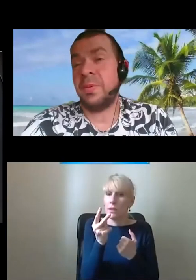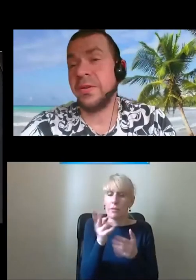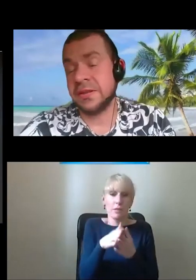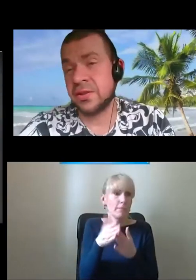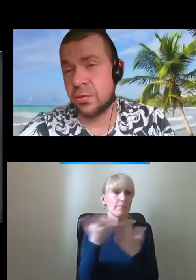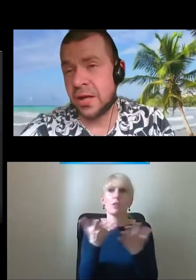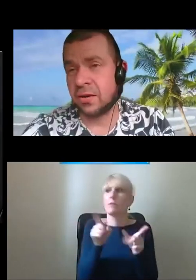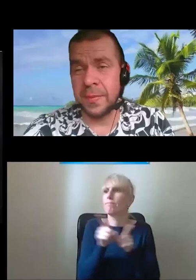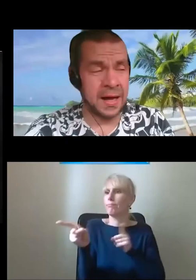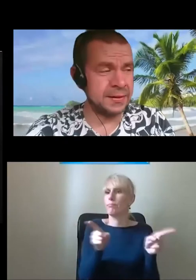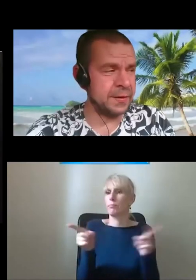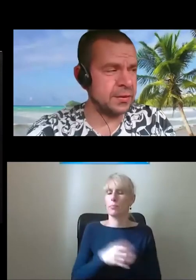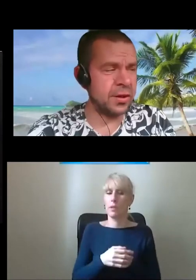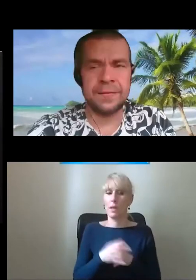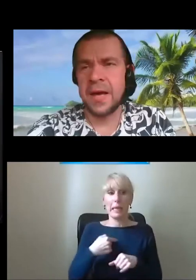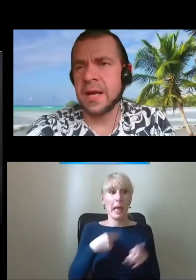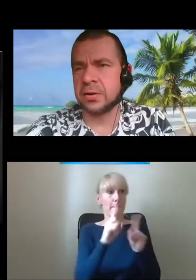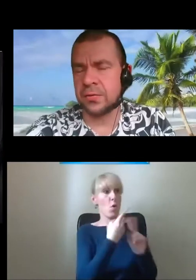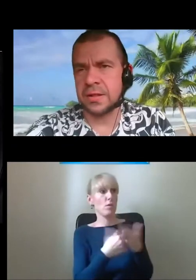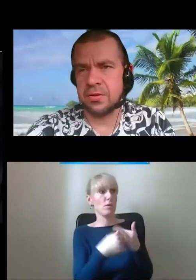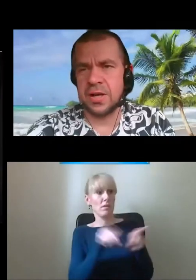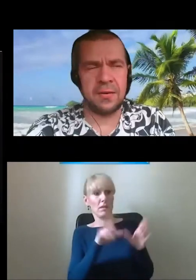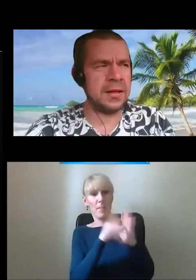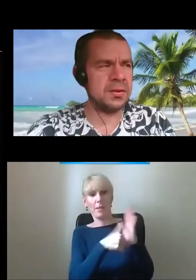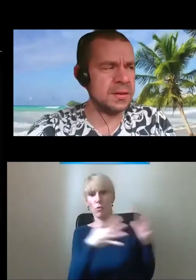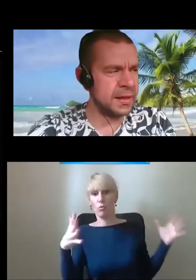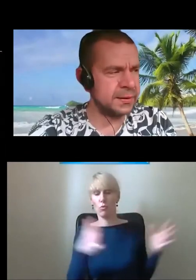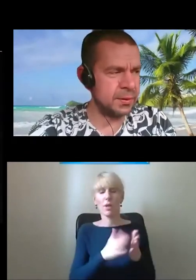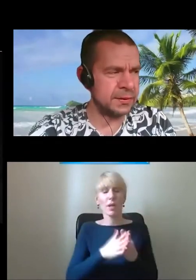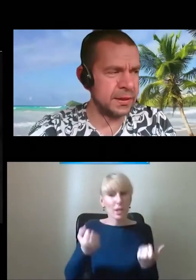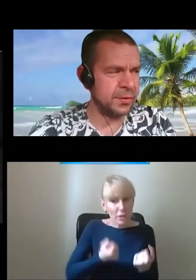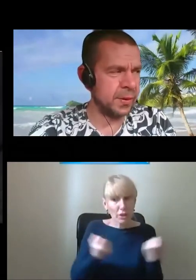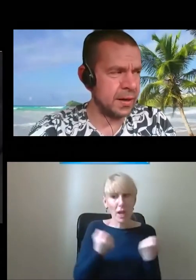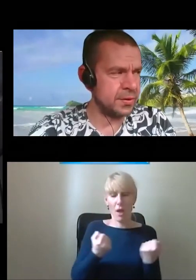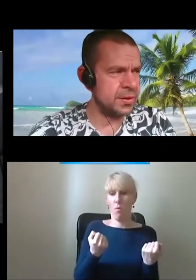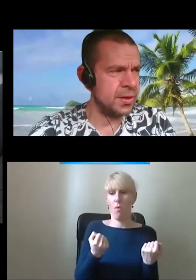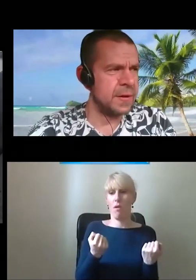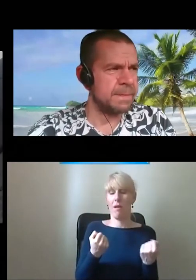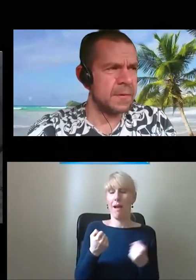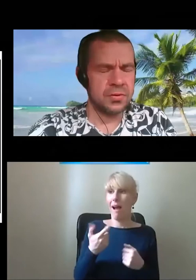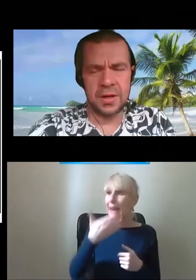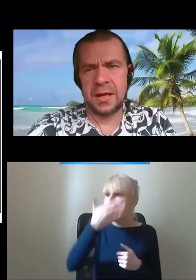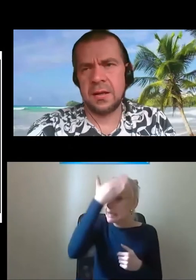że pochodzę też z dużej aglomeracji, więc trochę wiem, jak to wszystko działa. Natomiast jestem sobie w stanie wyobrazić,